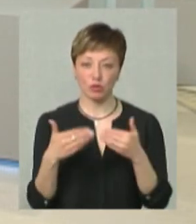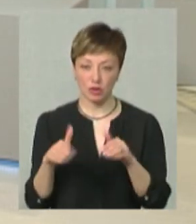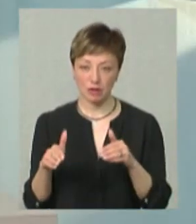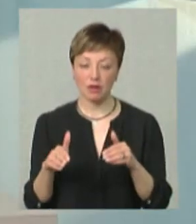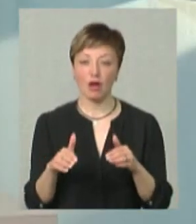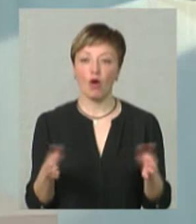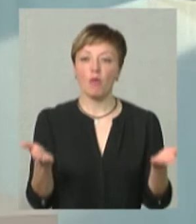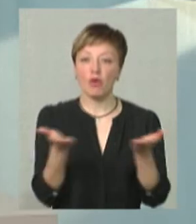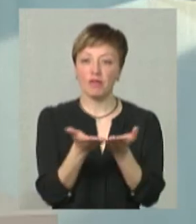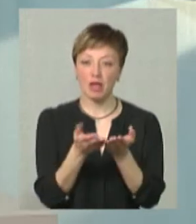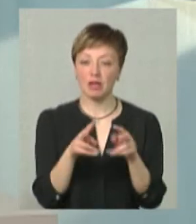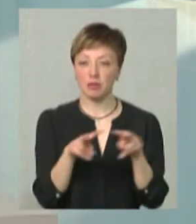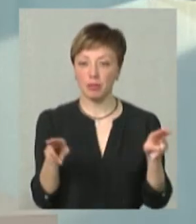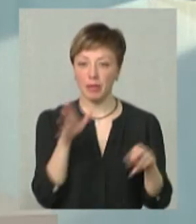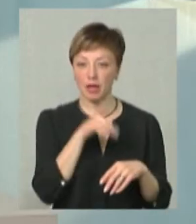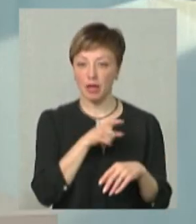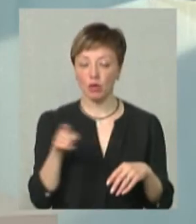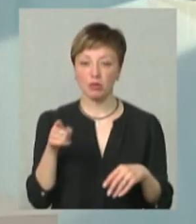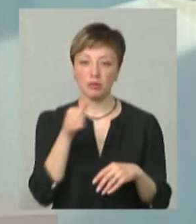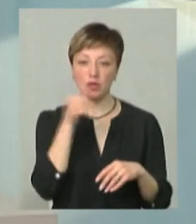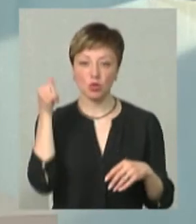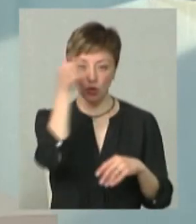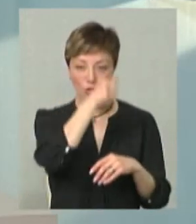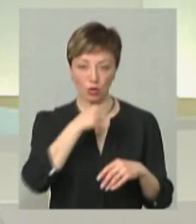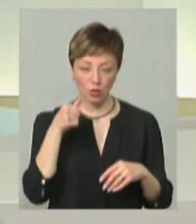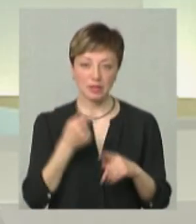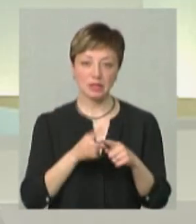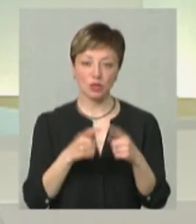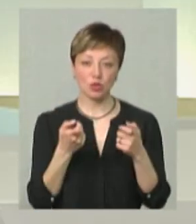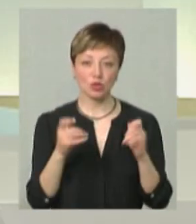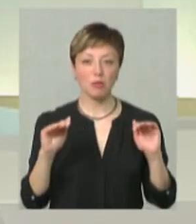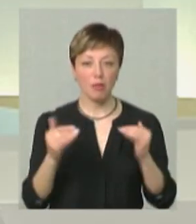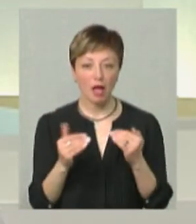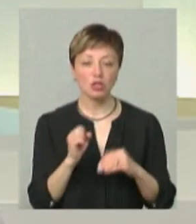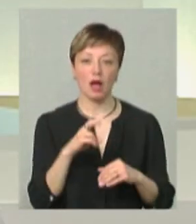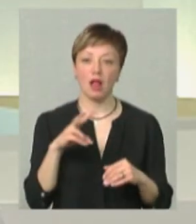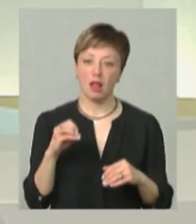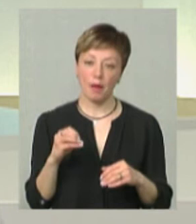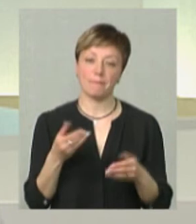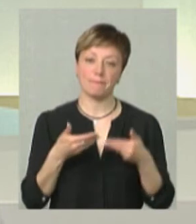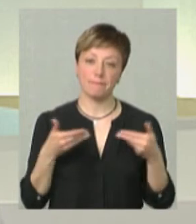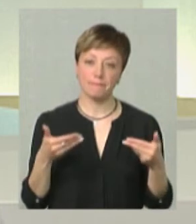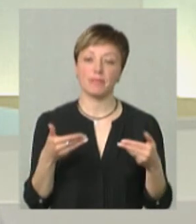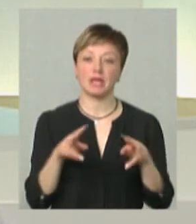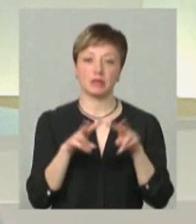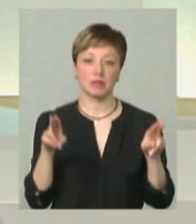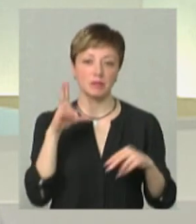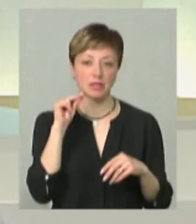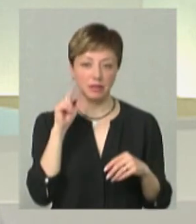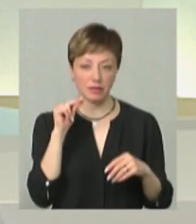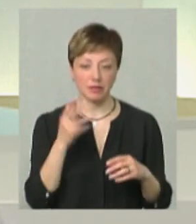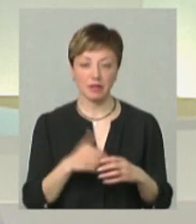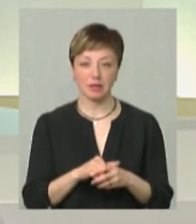у порівнянні з аналогічним періодом минулого року. Це більше? Це трошечки менше, але практично ми вийшли на ті ж самі цифри.